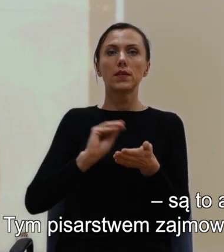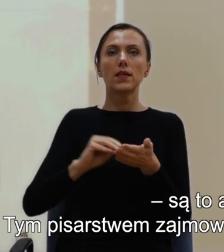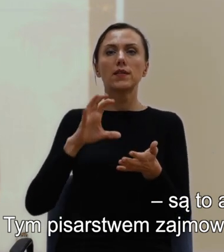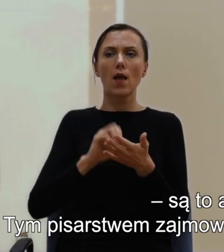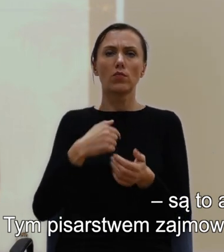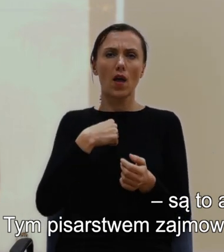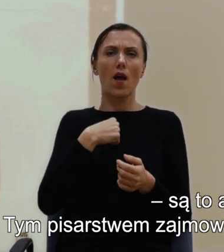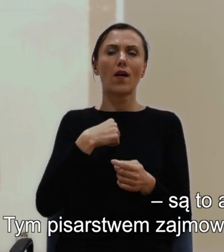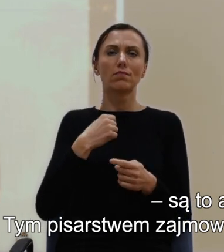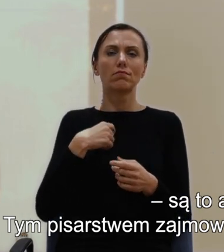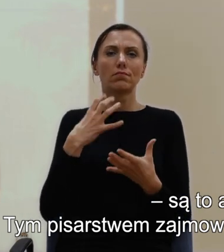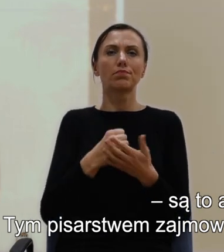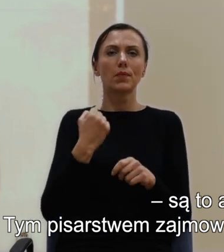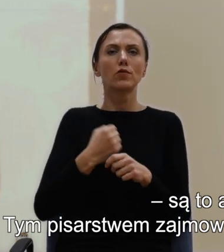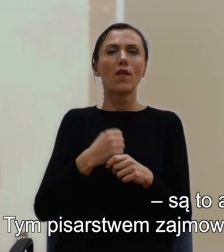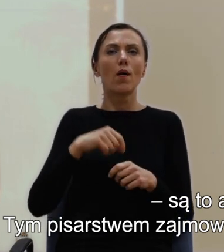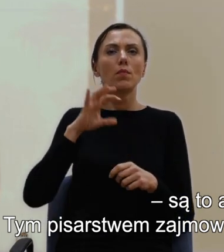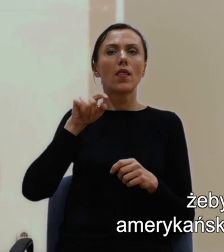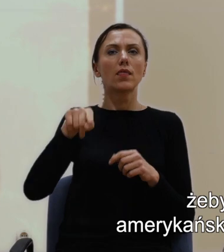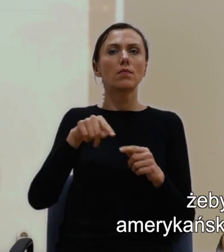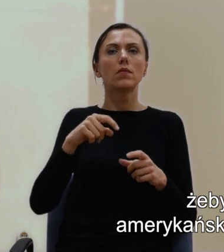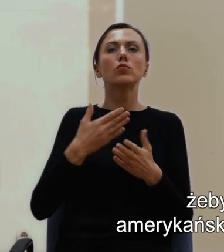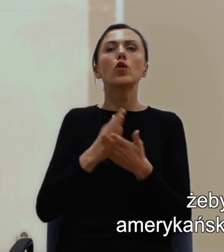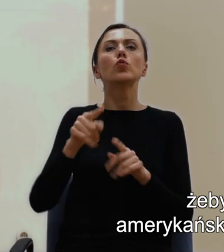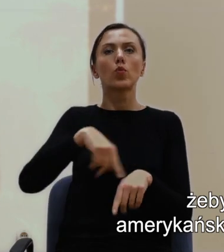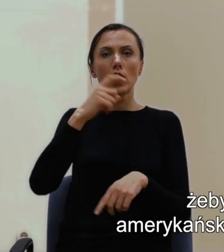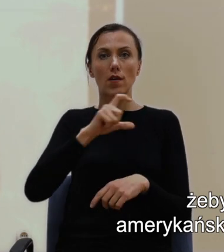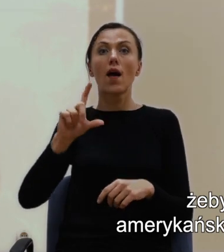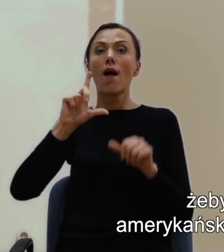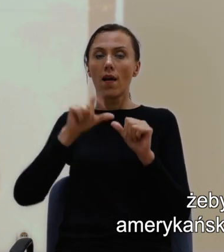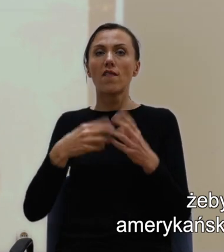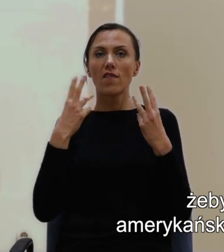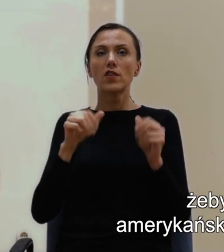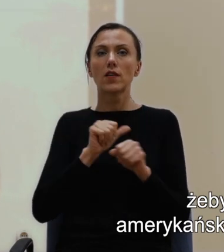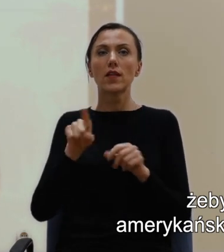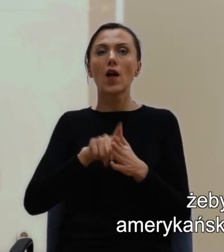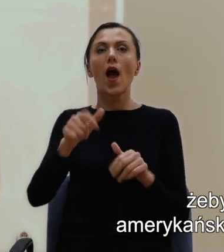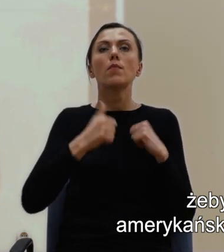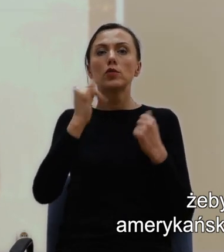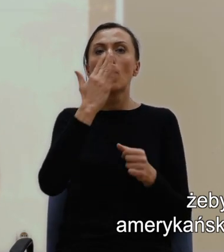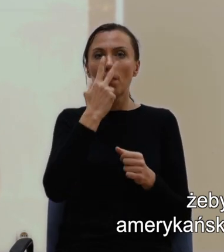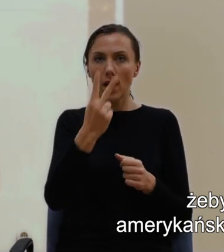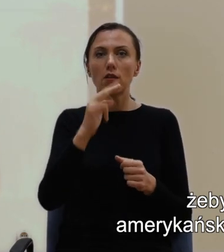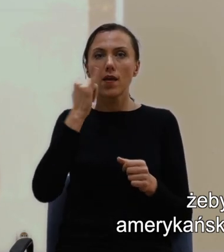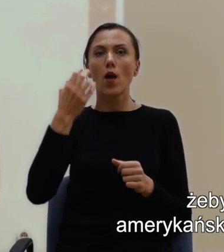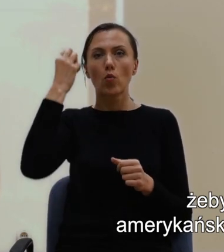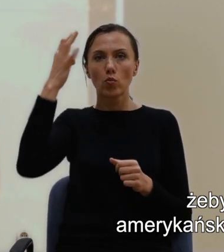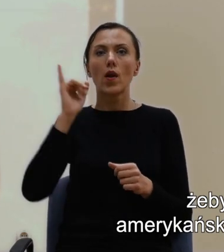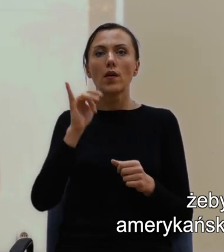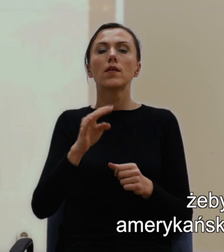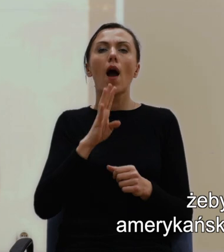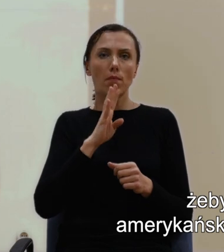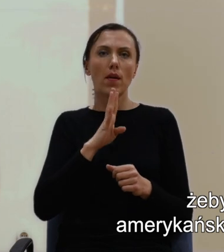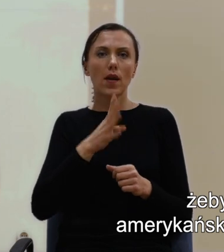natomiast istotnym jest, żeby zobaczyć, jak kultura i literatura amerykańskiego południa funkcjonuje